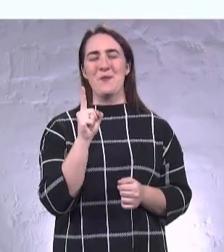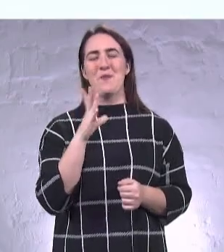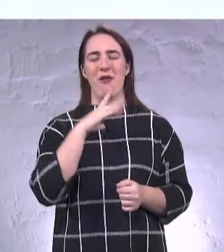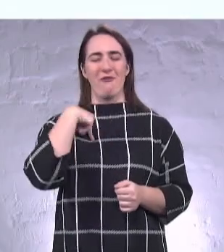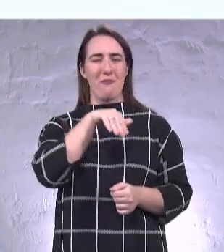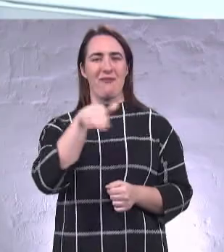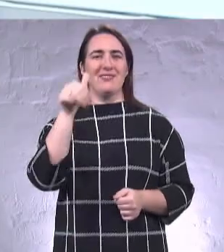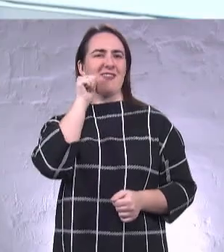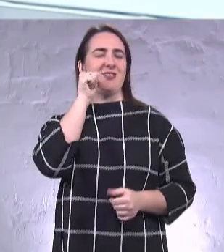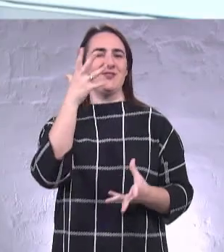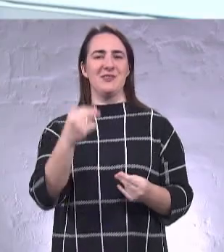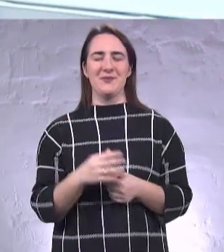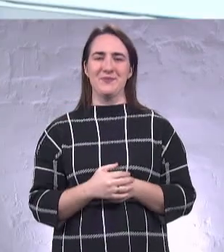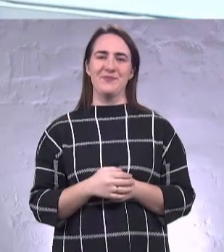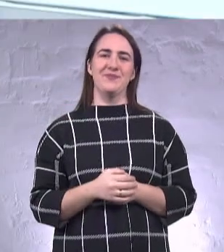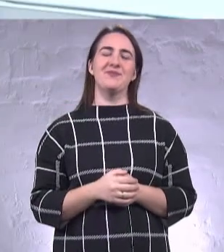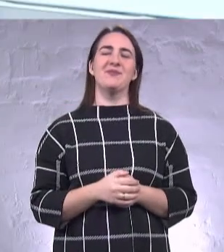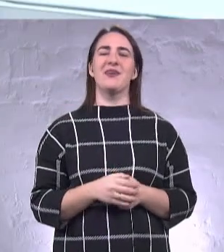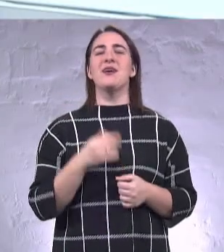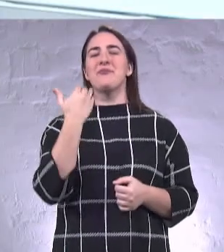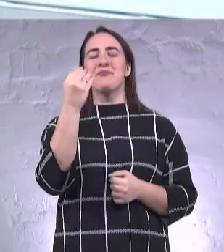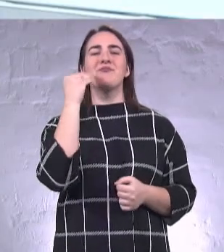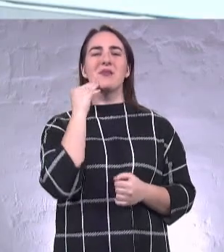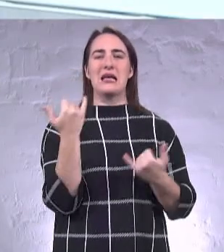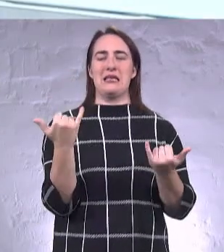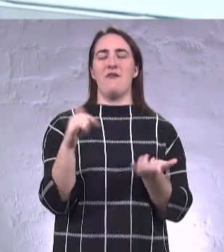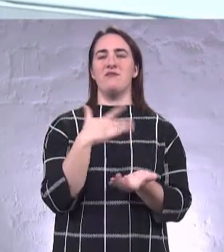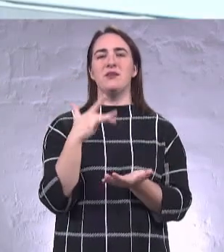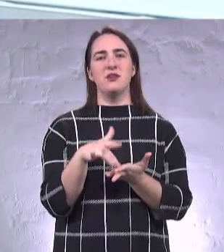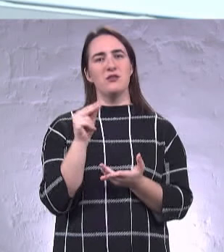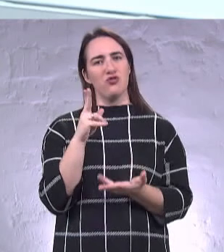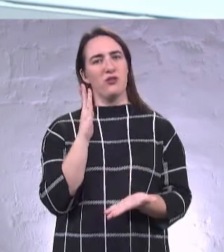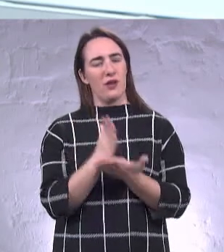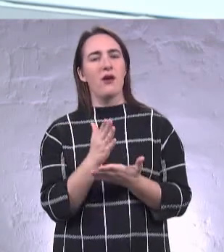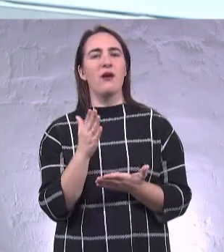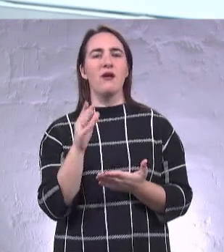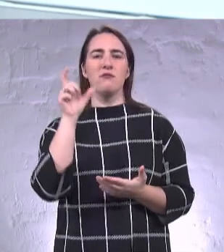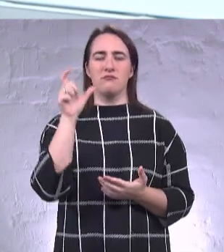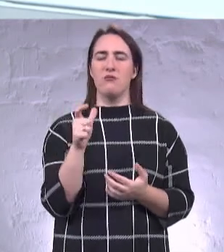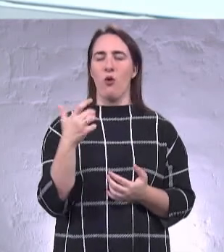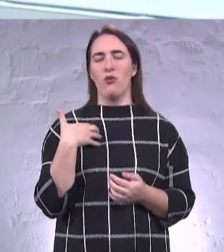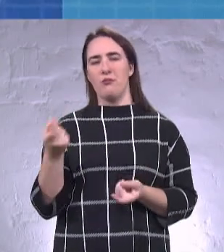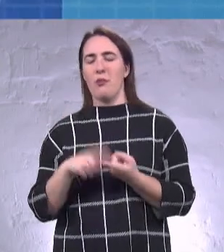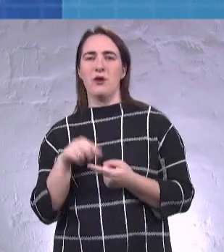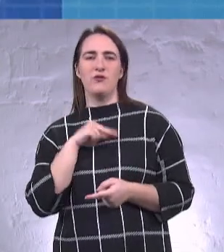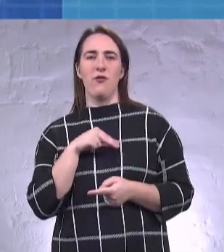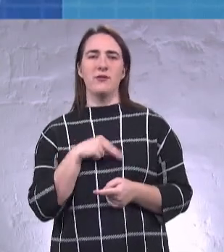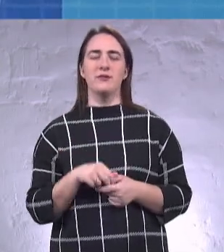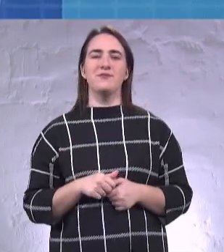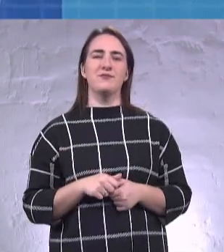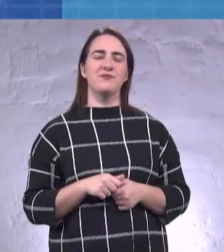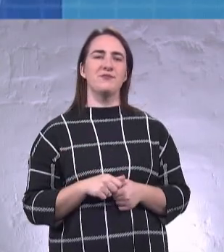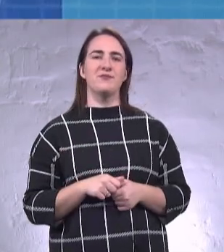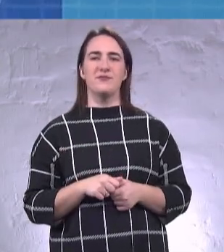в завтрашній момент. Ну і кого бачаєте зараз у місті? Чи є людина, з якою хотіли працювати? Ну,